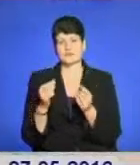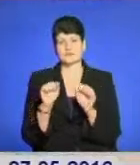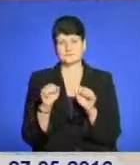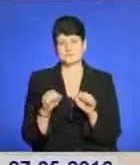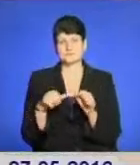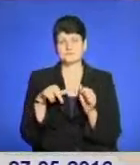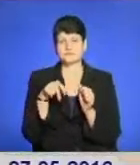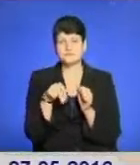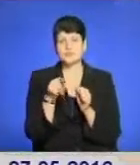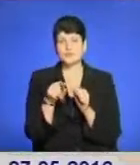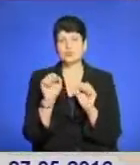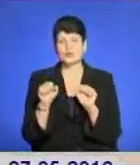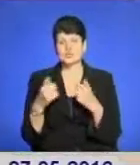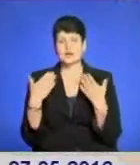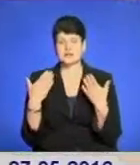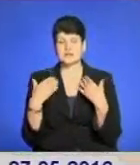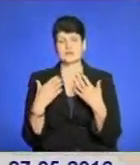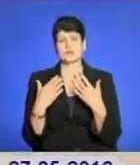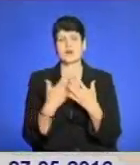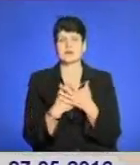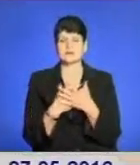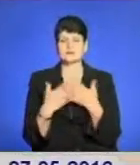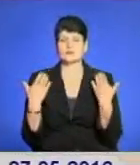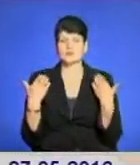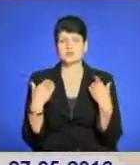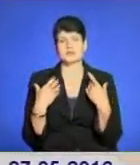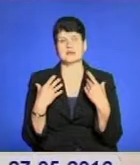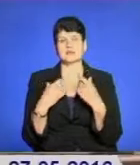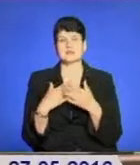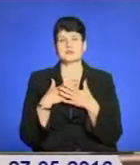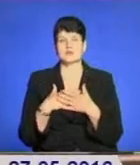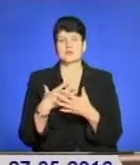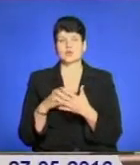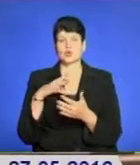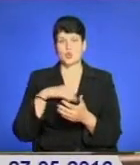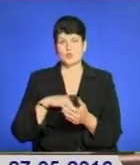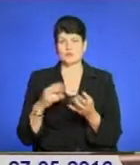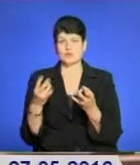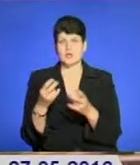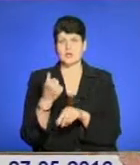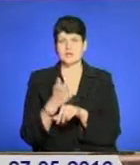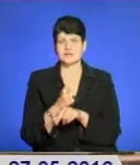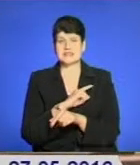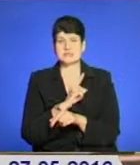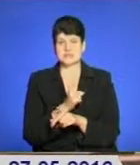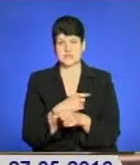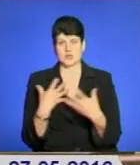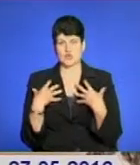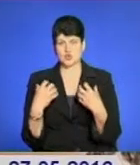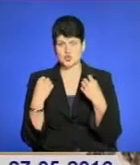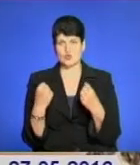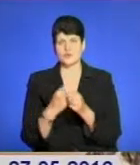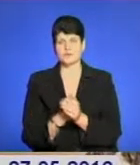школярі не лише зможуть активно відпочити, а й задовольнити свої духовні потреби. І, що найголовніше, зміцнити здоров'я.